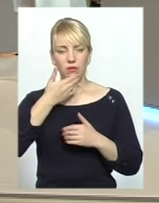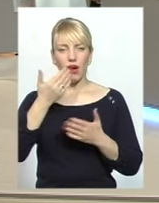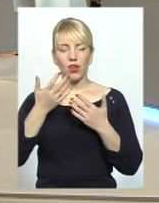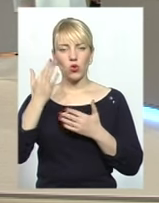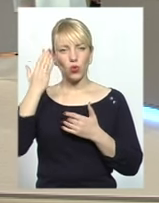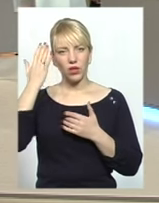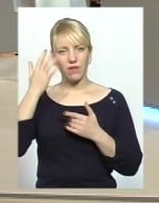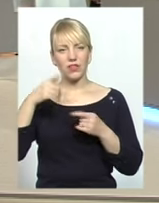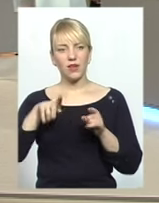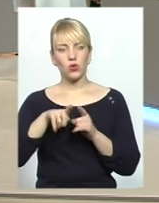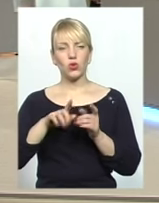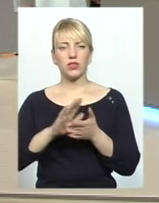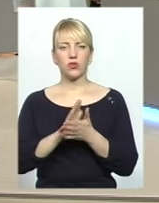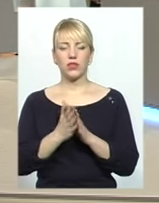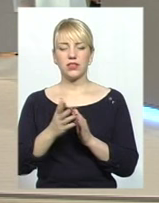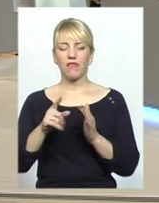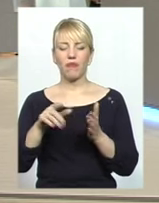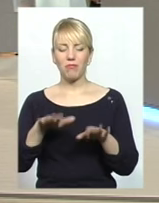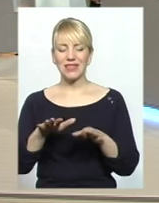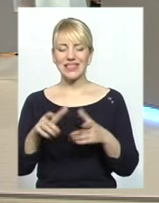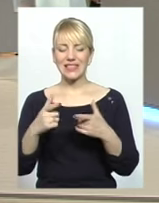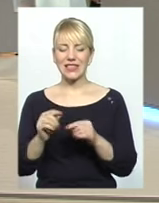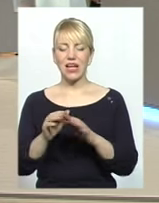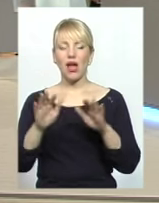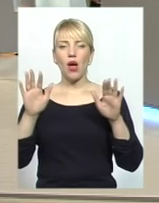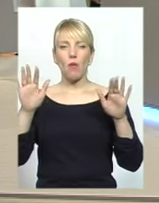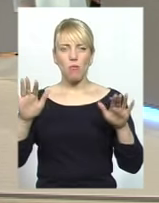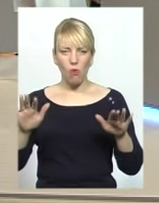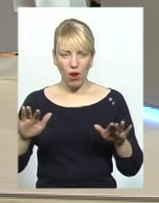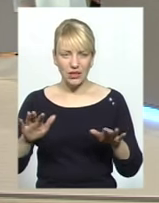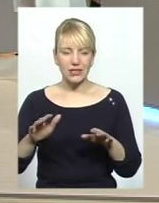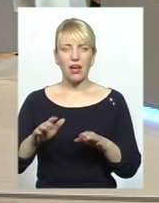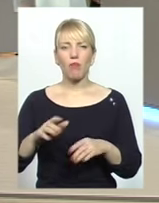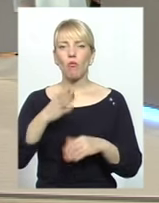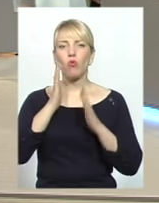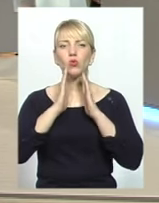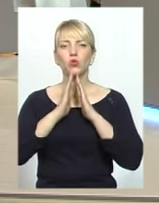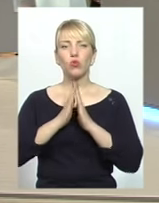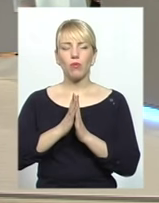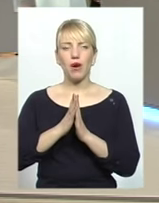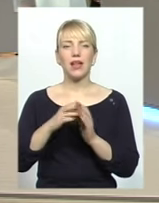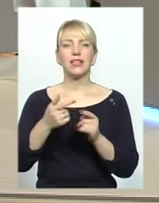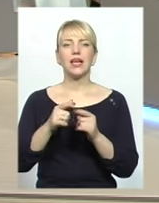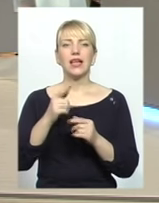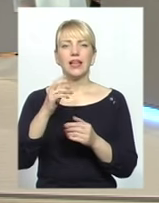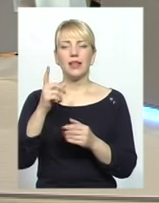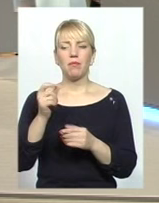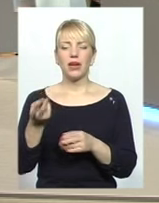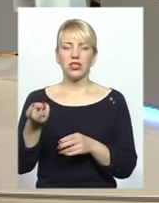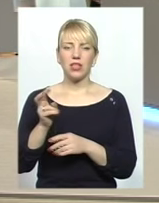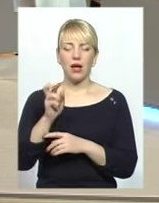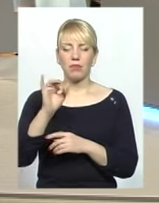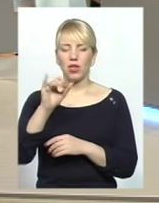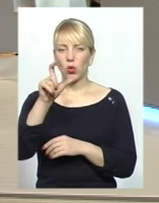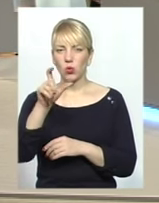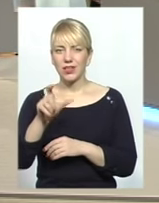мусульмани, прийшла людина іншого релігійного спрямування і почала молитися.